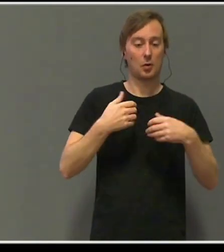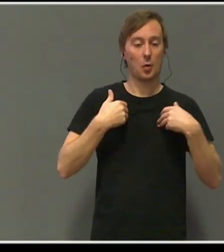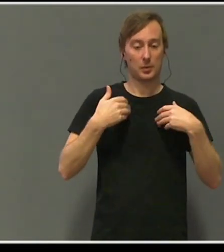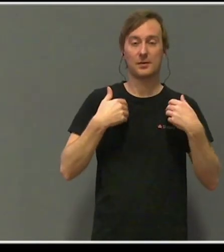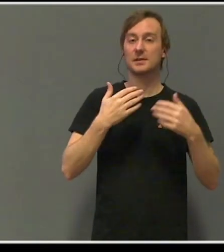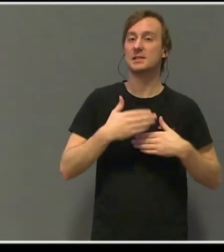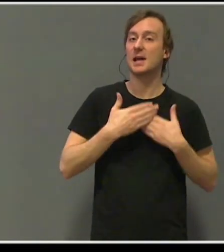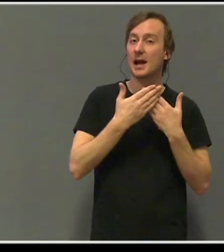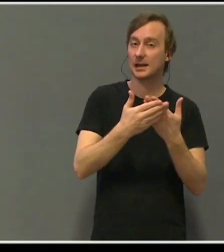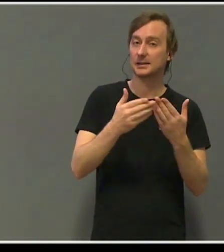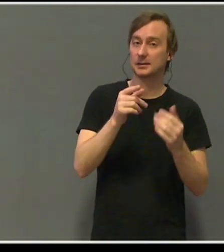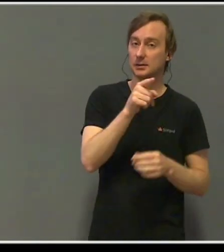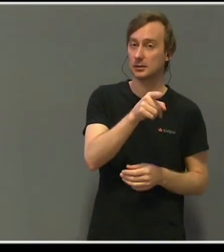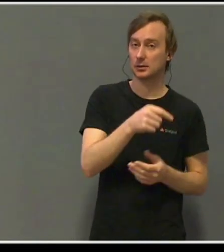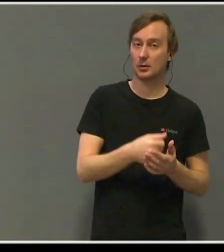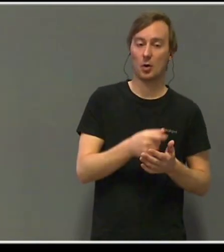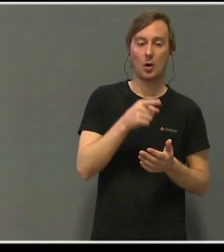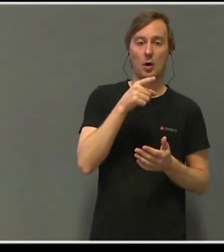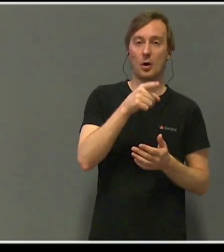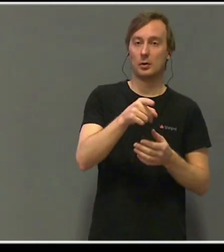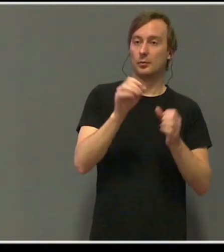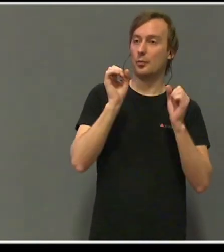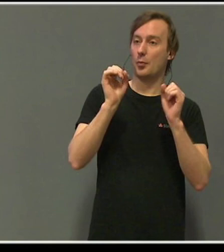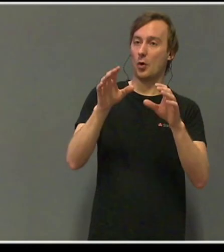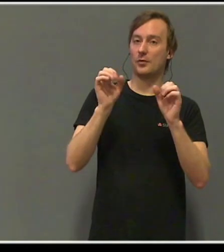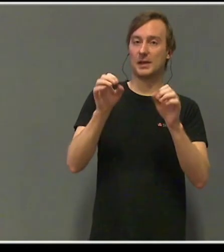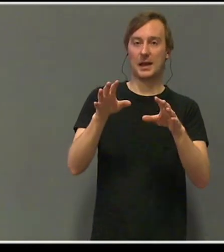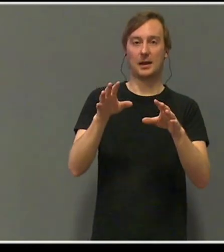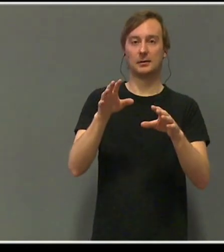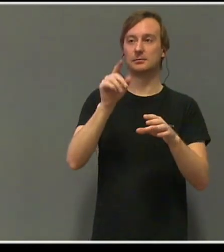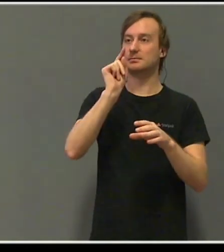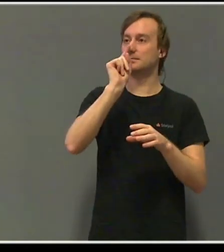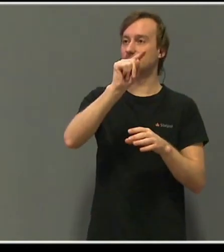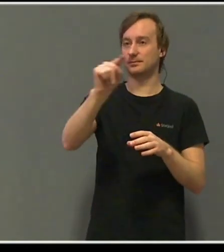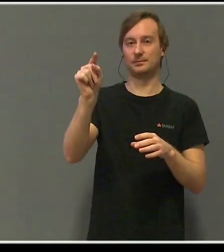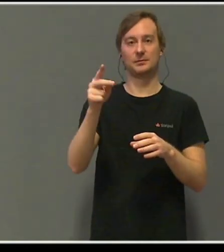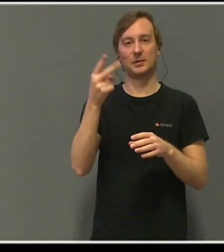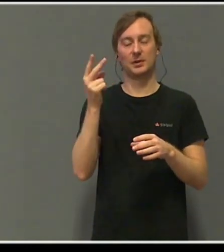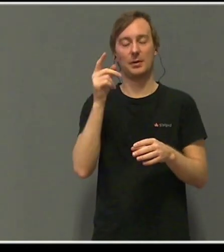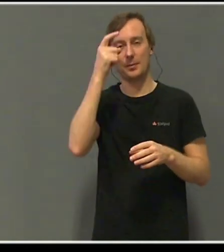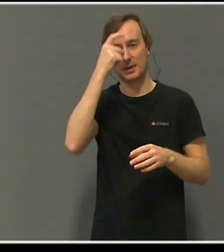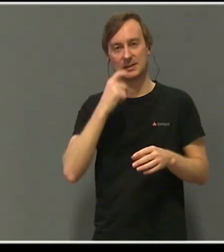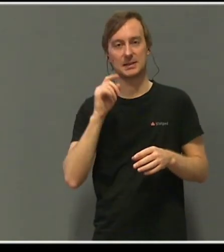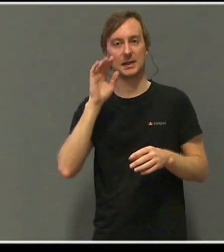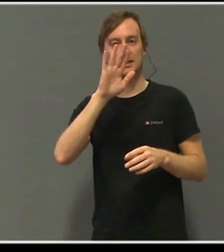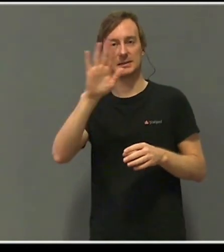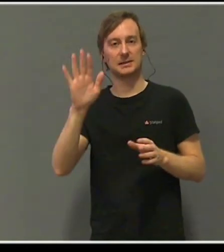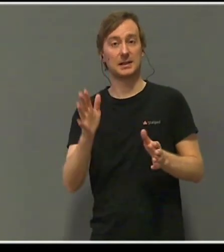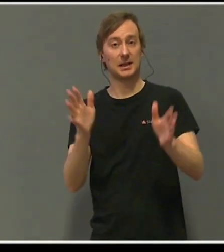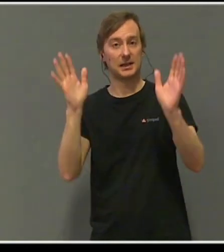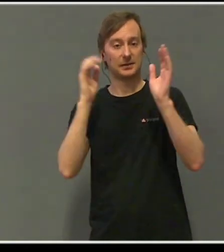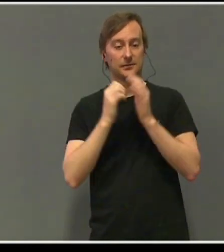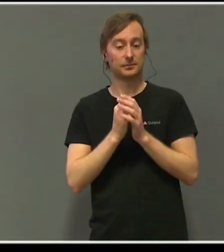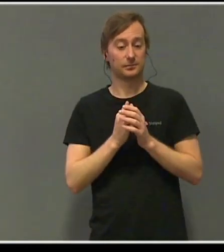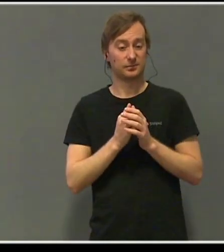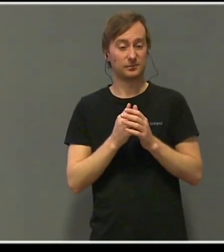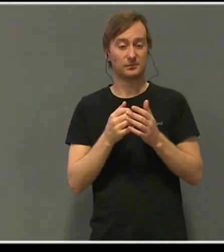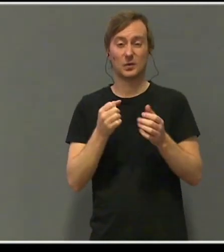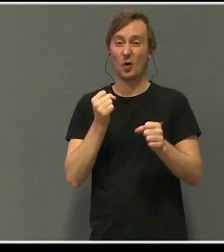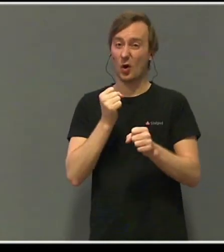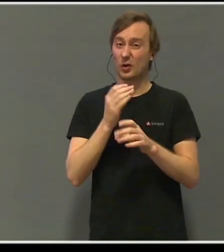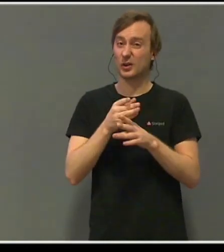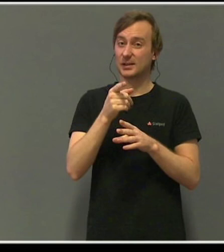Og han satte dype evigvarende avtrykk etter seg i andre menneskers liv. Finnes det noe mer verdifullt i livet